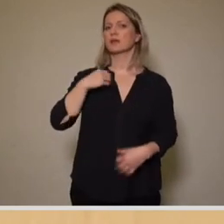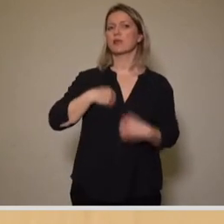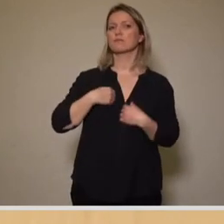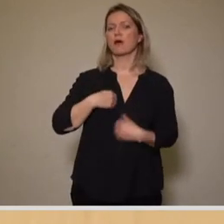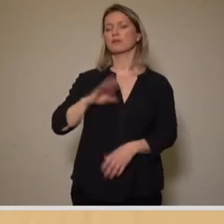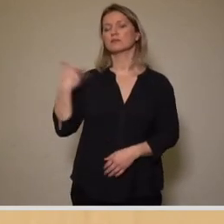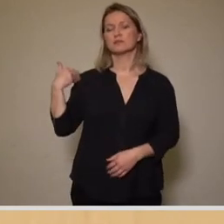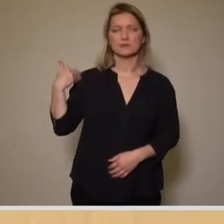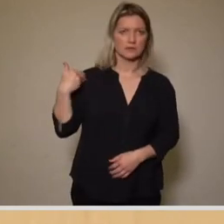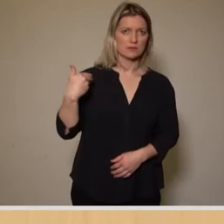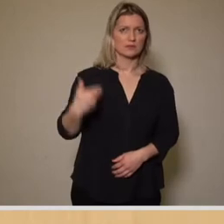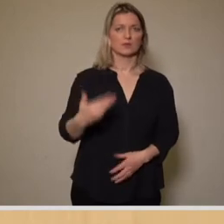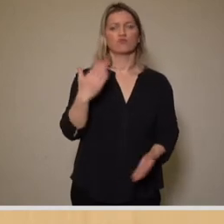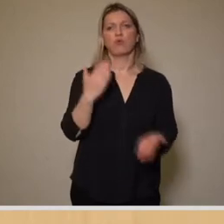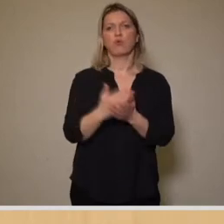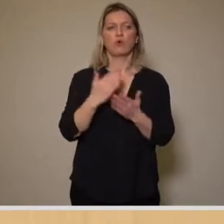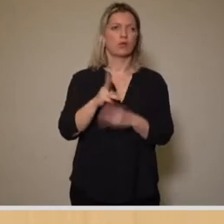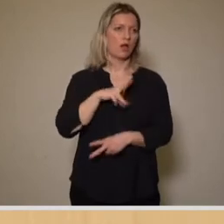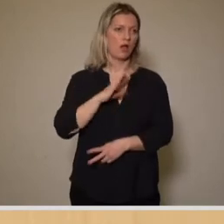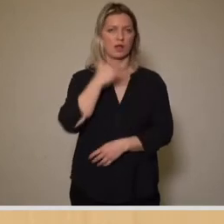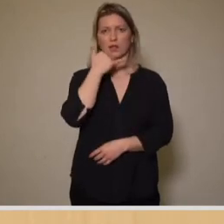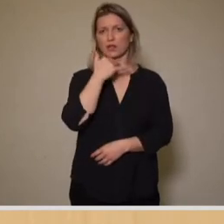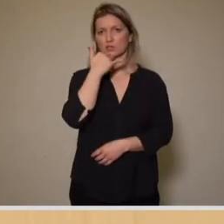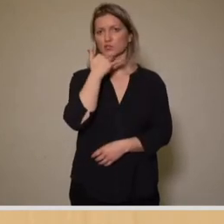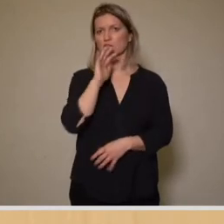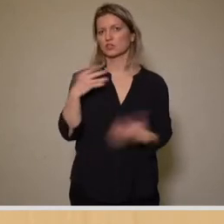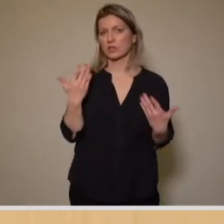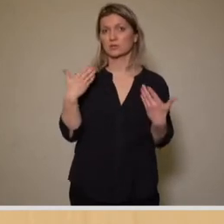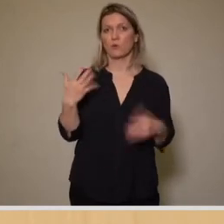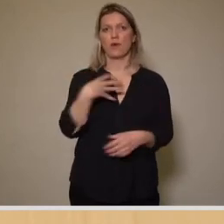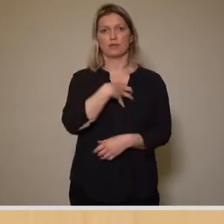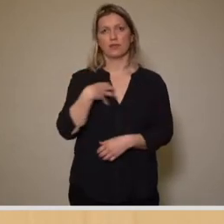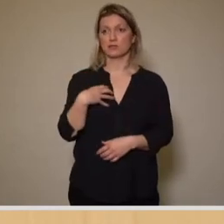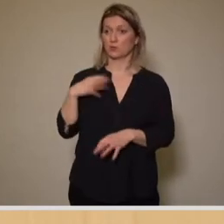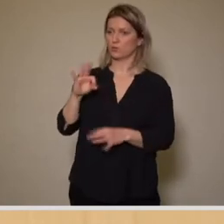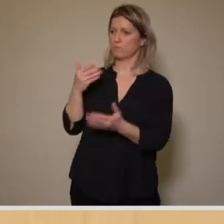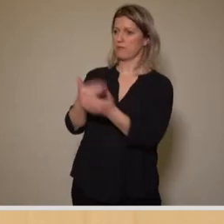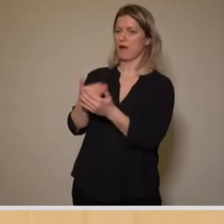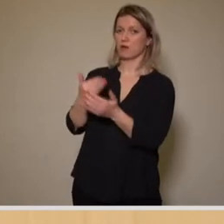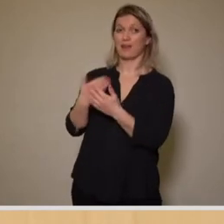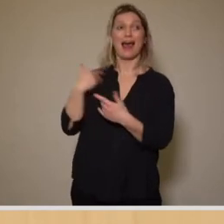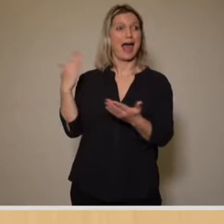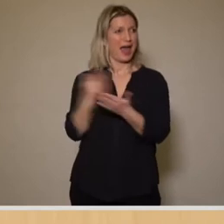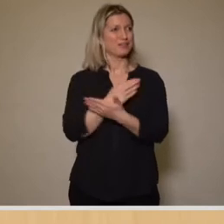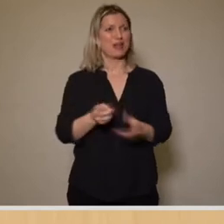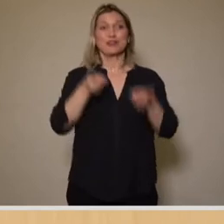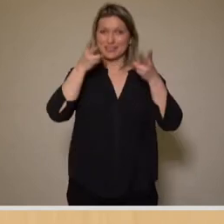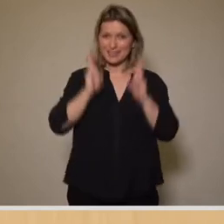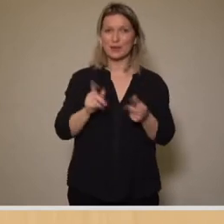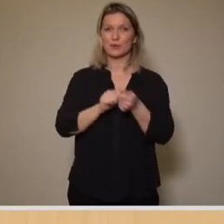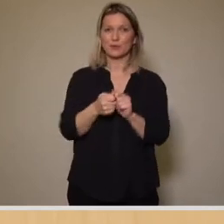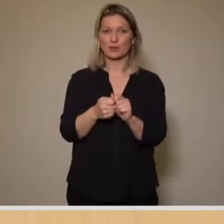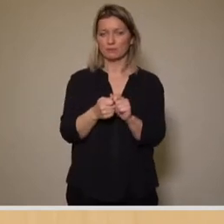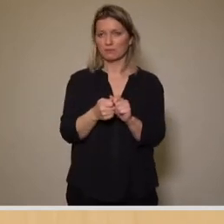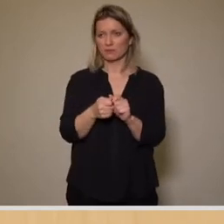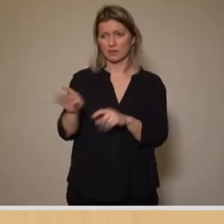Geschichte und exemplarisch, wie wir es hier in Dresden oft nicht hinbekommen, eine Entscheidung zu treffen und dann auch umzusetzen. Nach vielen